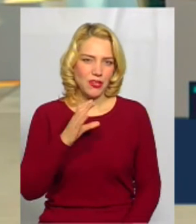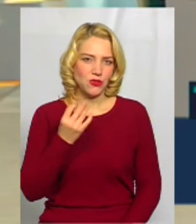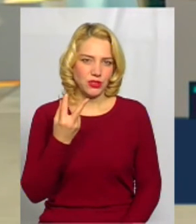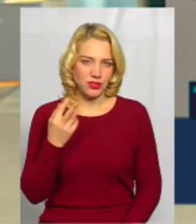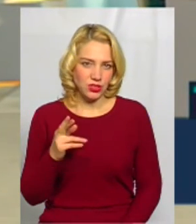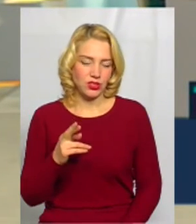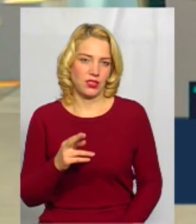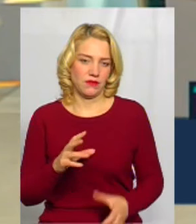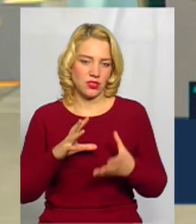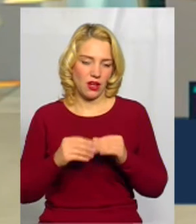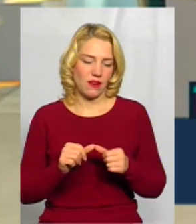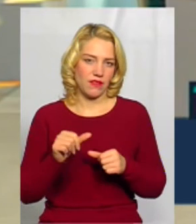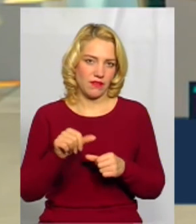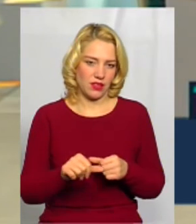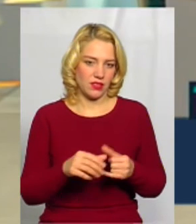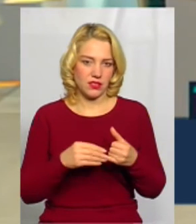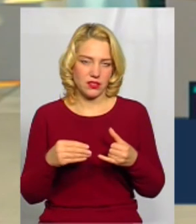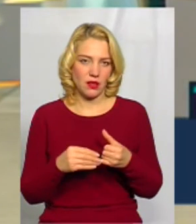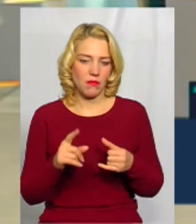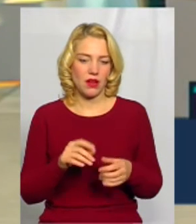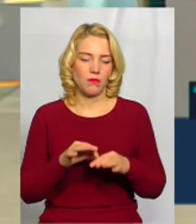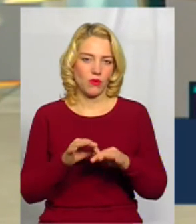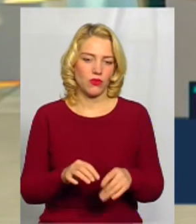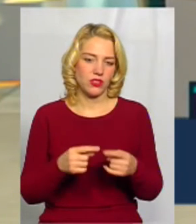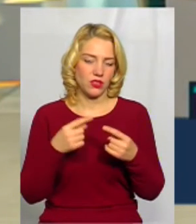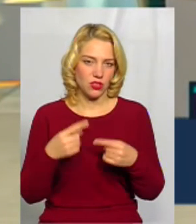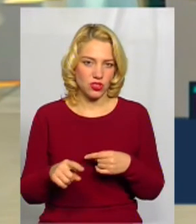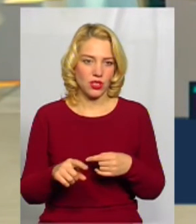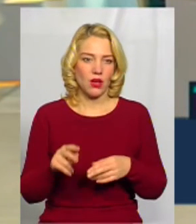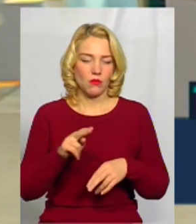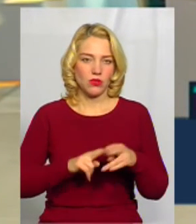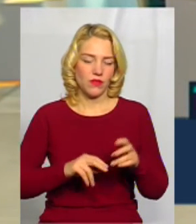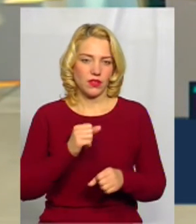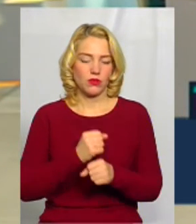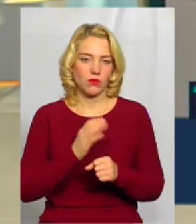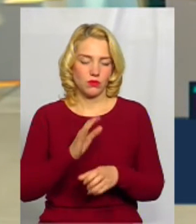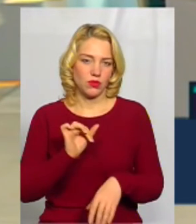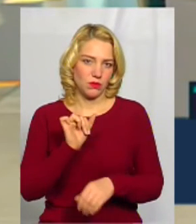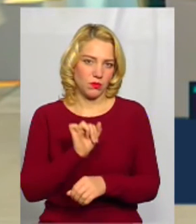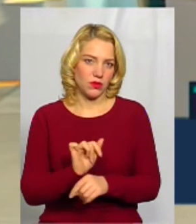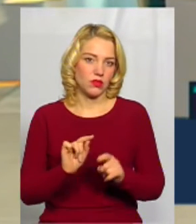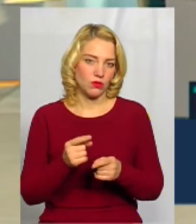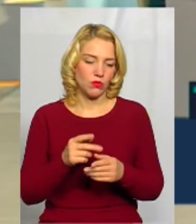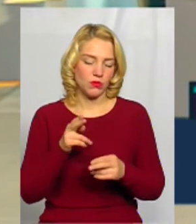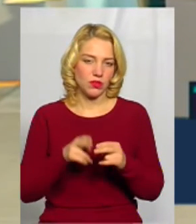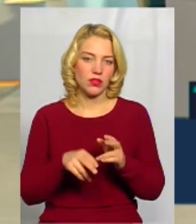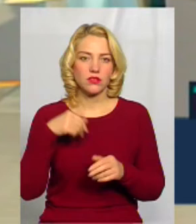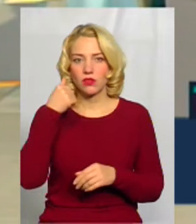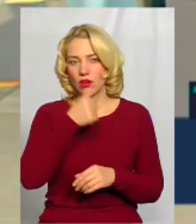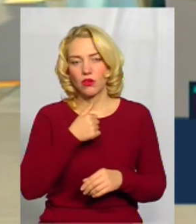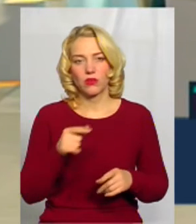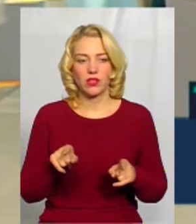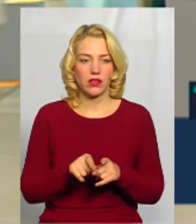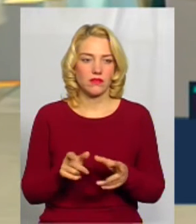взагалі відведення і земель, і проведення інших будівельних робіт буде припинено. Тому і під кінець року таки